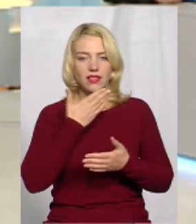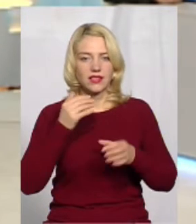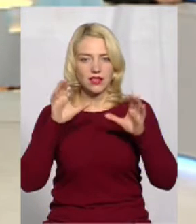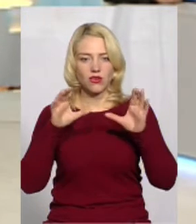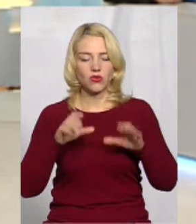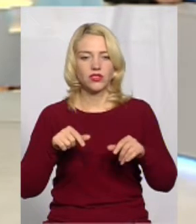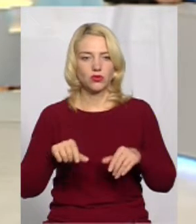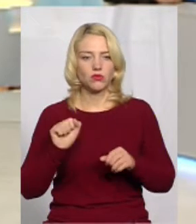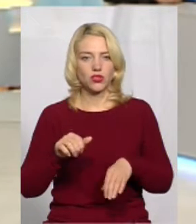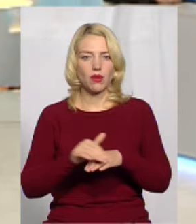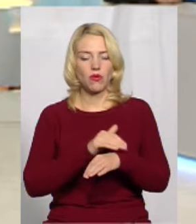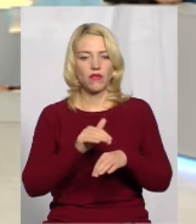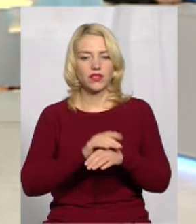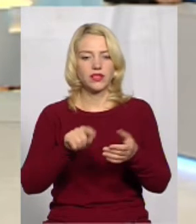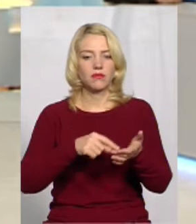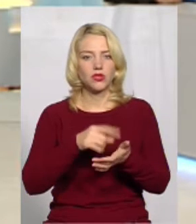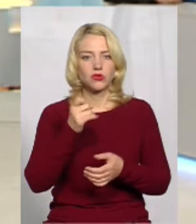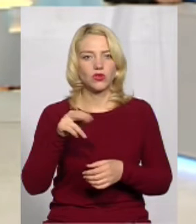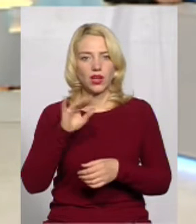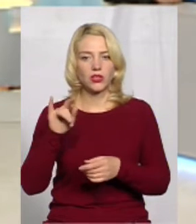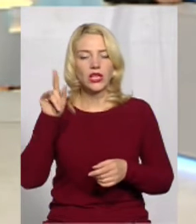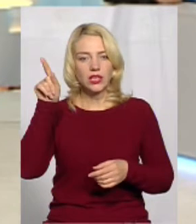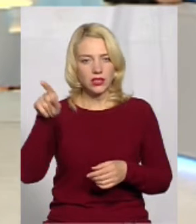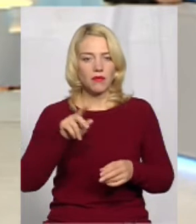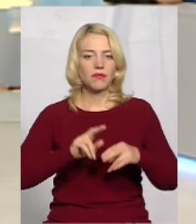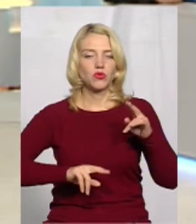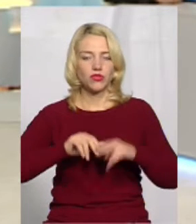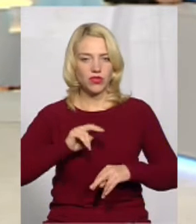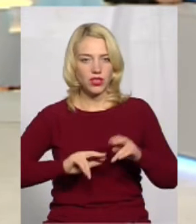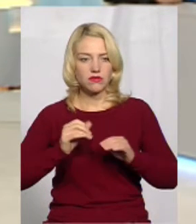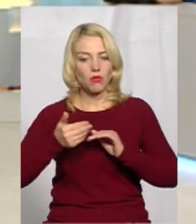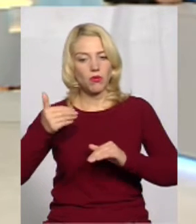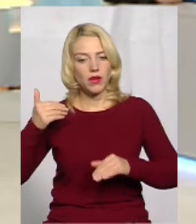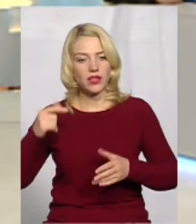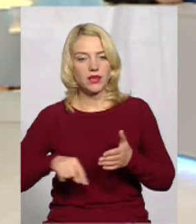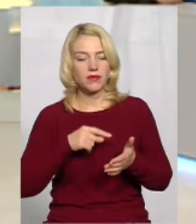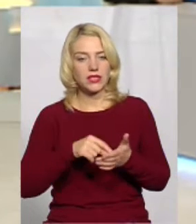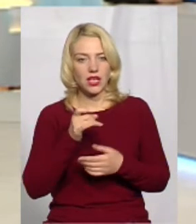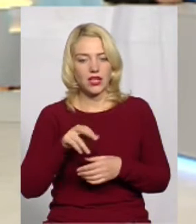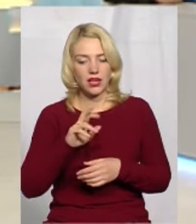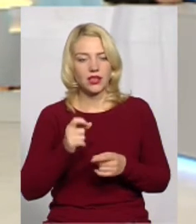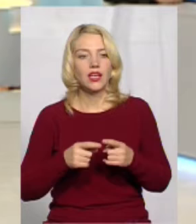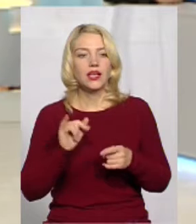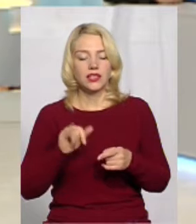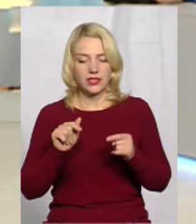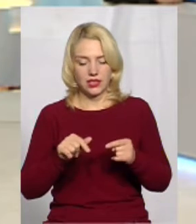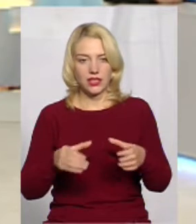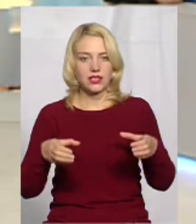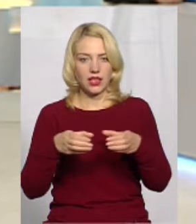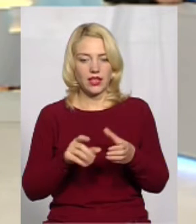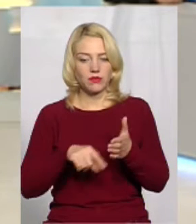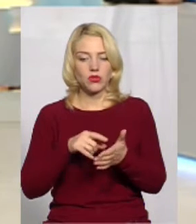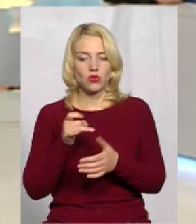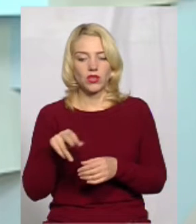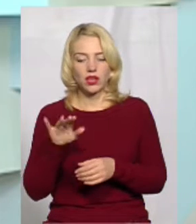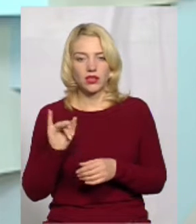можна похвалити міську раду, тому що в даному будівництві і попередня міська рада, і цей склад міської